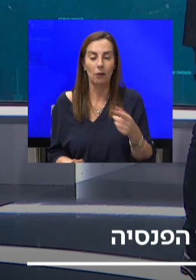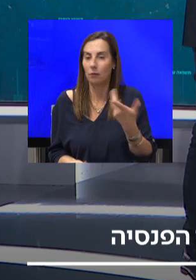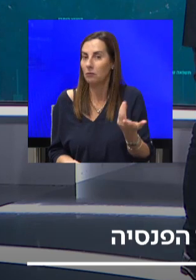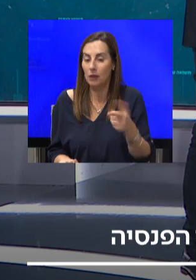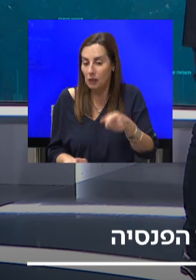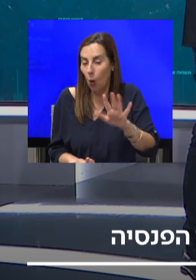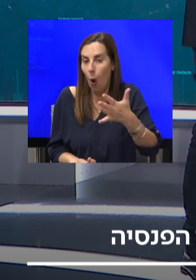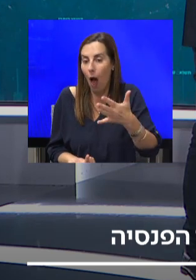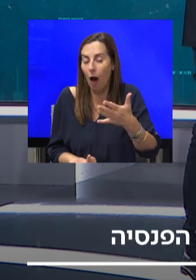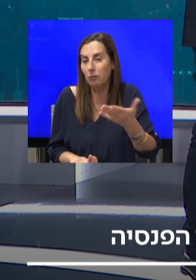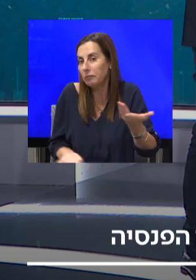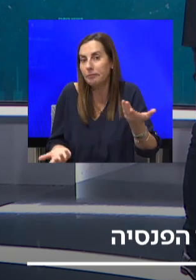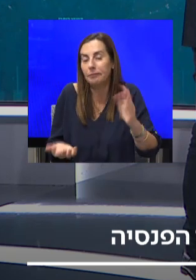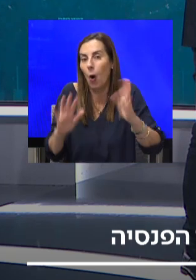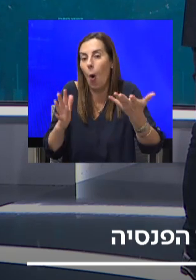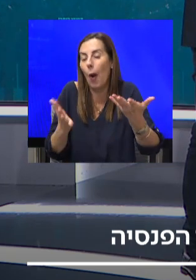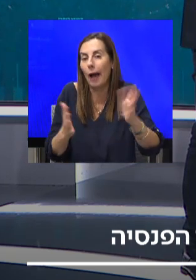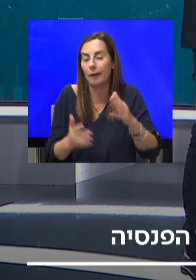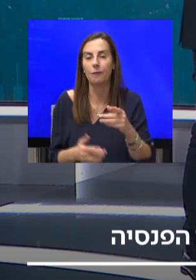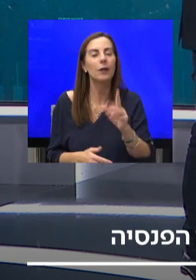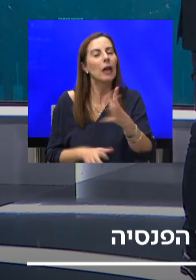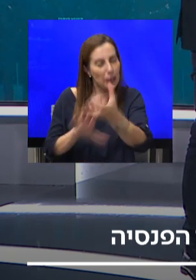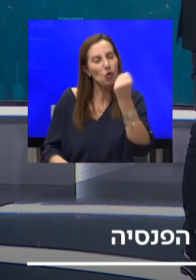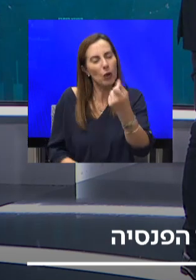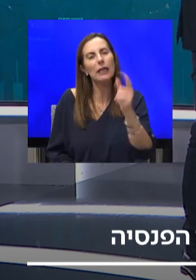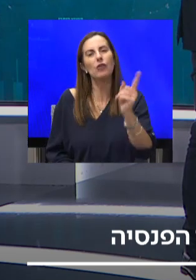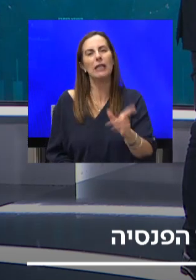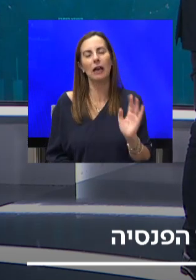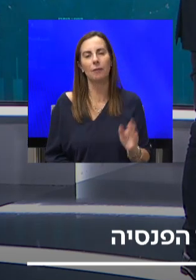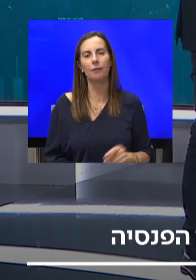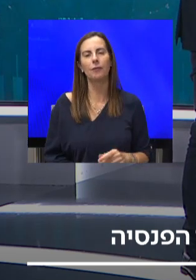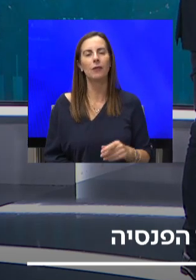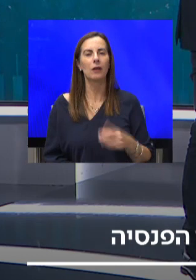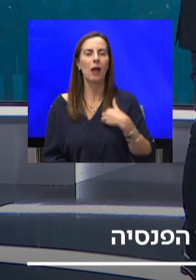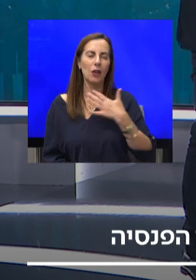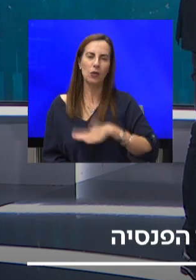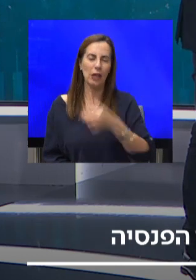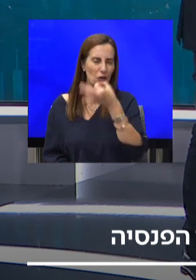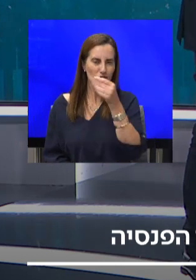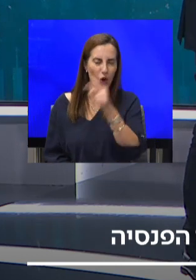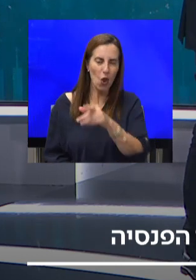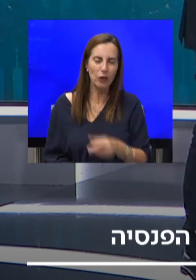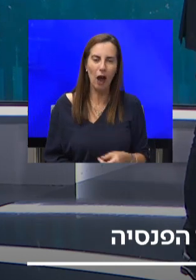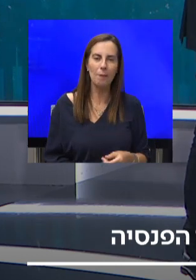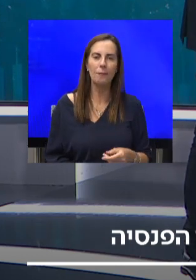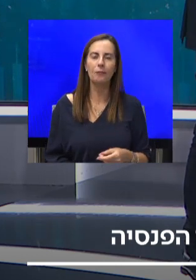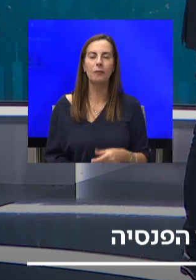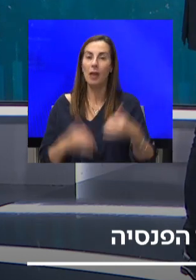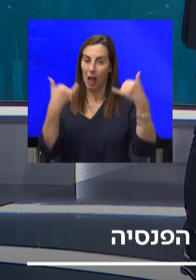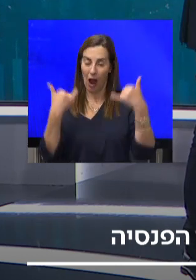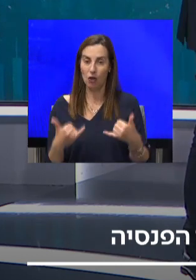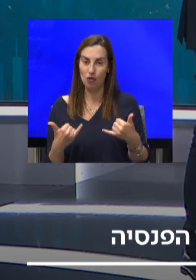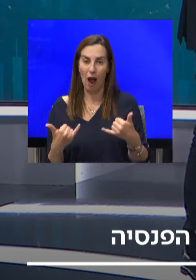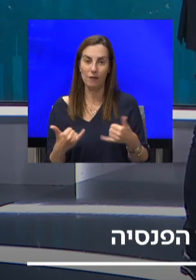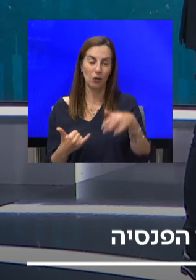לסחרים גם. בואו תמשכו כשאתם צריכים. רונן, אני רוצה לנצל את ההזדמנות שאנחנו מדברים. עכשיו שאת יודע, יש עוד פעם גל שני